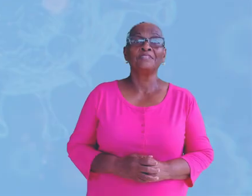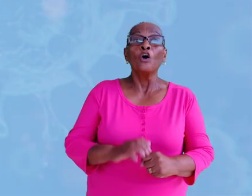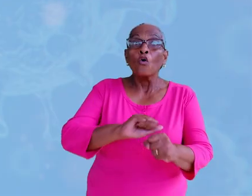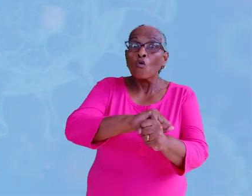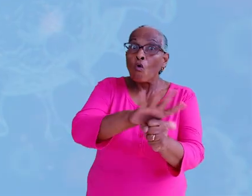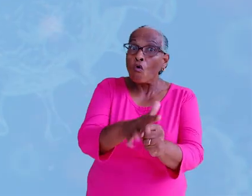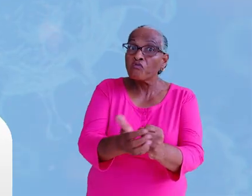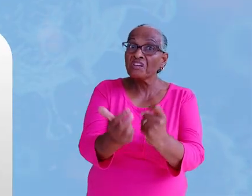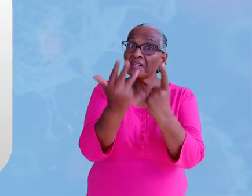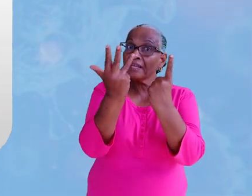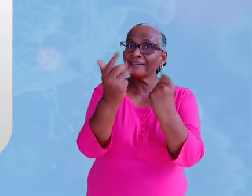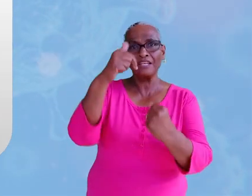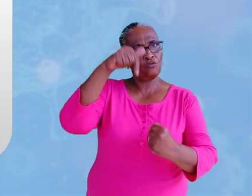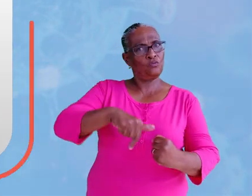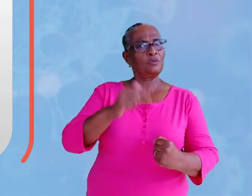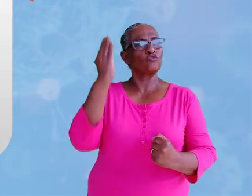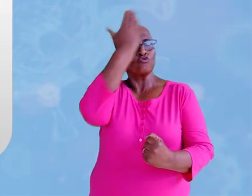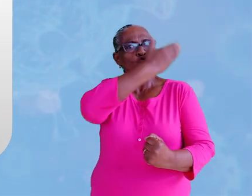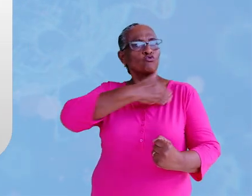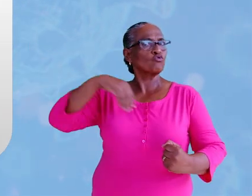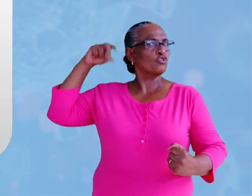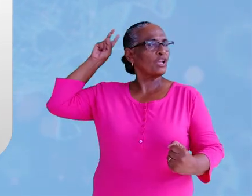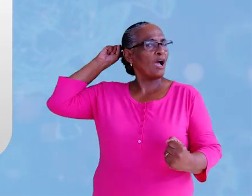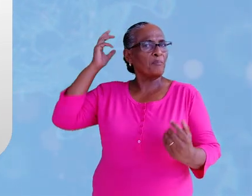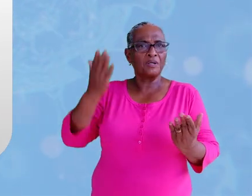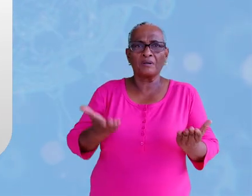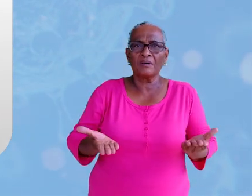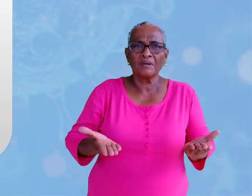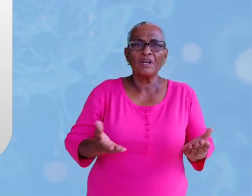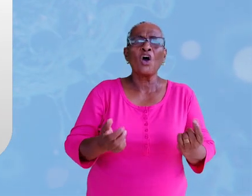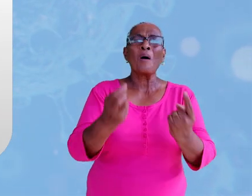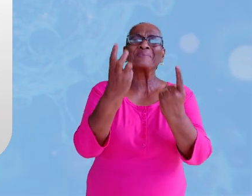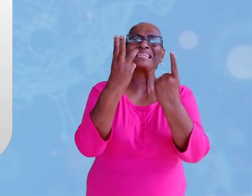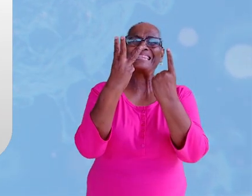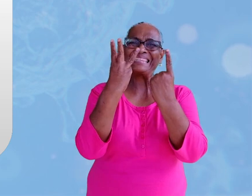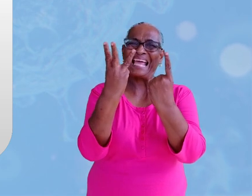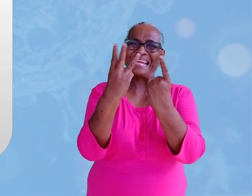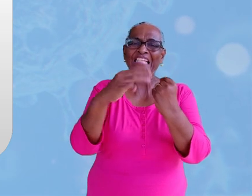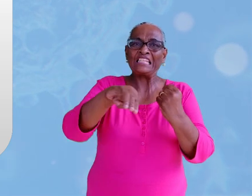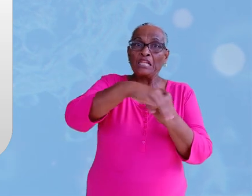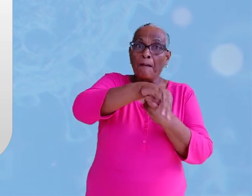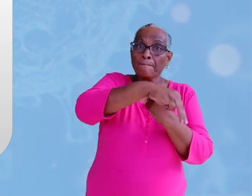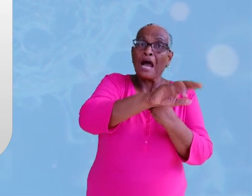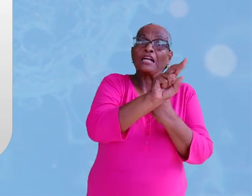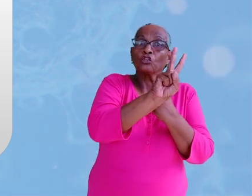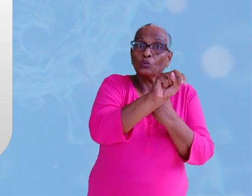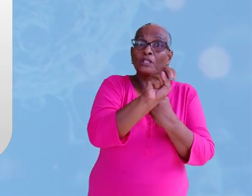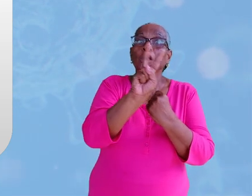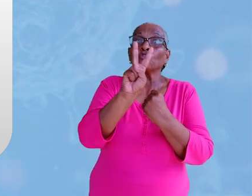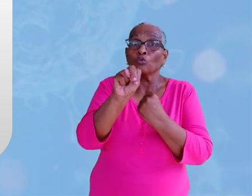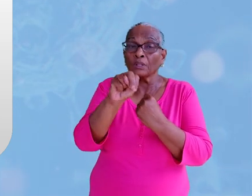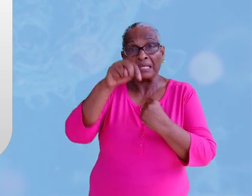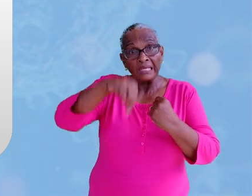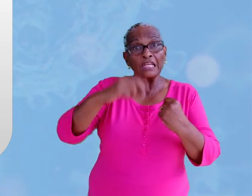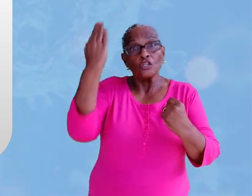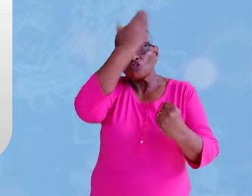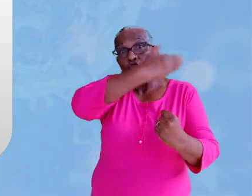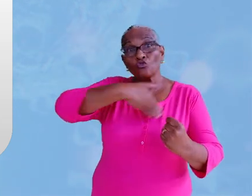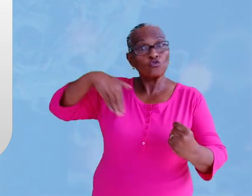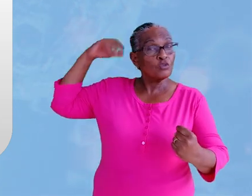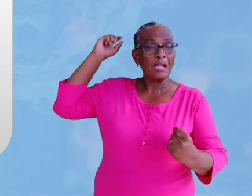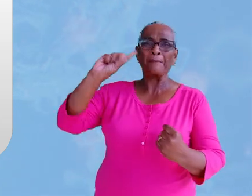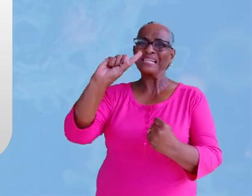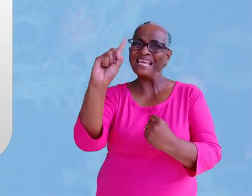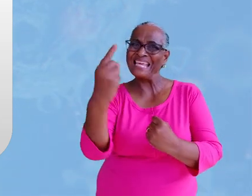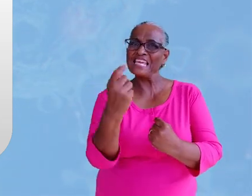COVID-19 in Suriname Op 13 maart 2020 werd in Suriname de eerste